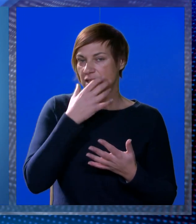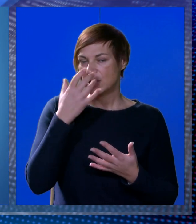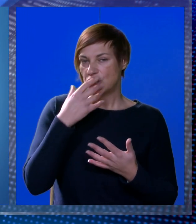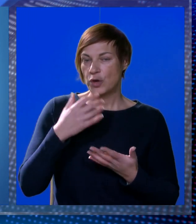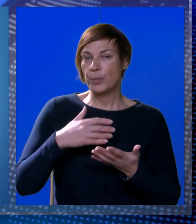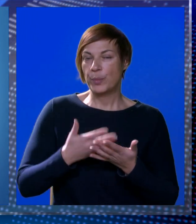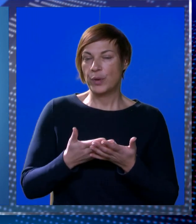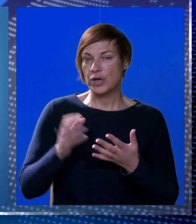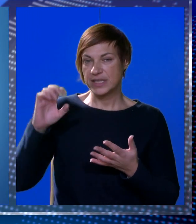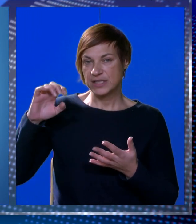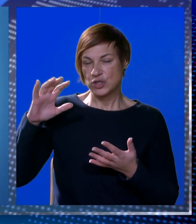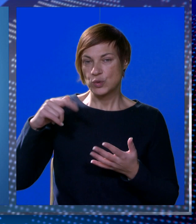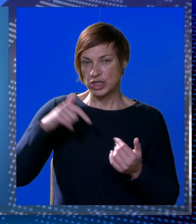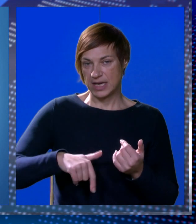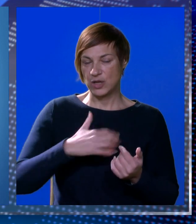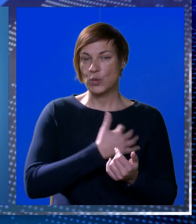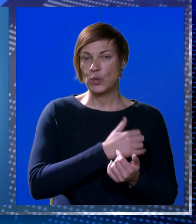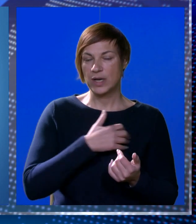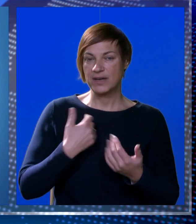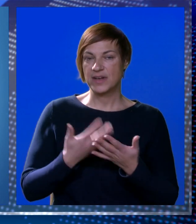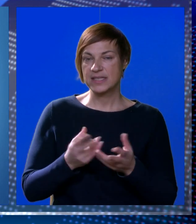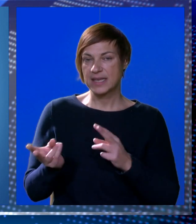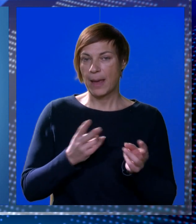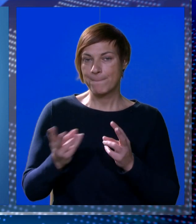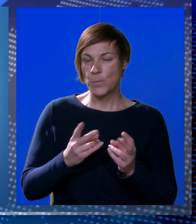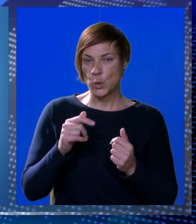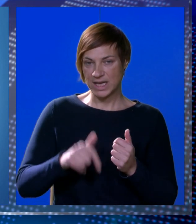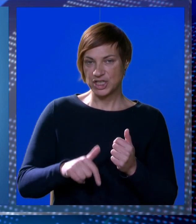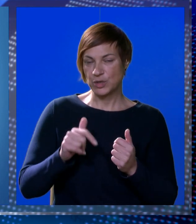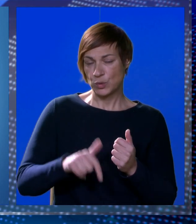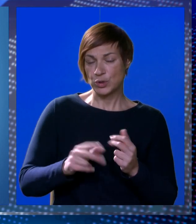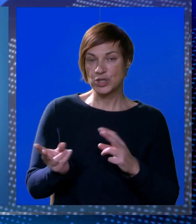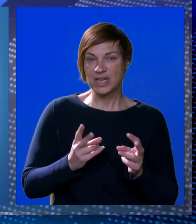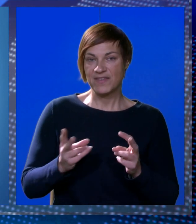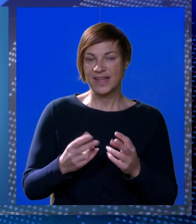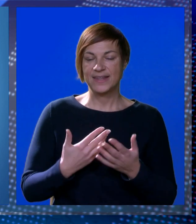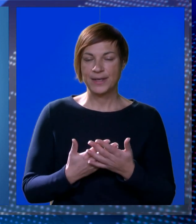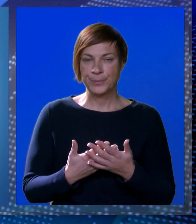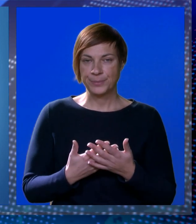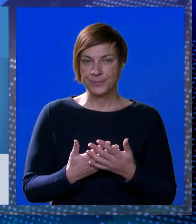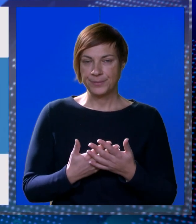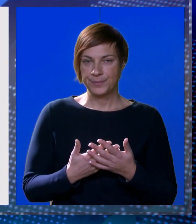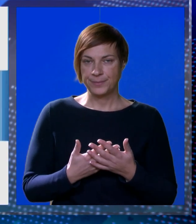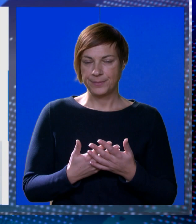Razmjerno toplo i naprevladavajuće sunčanom jugu Hrvatske, puhaće slabo da umjereno jugo i južni vjetar.